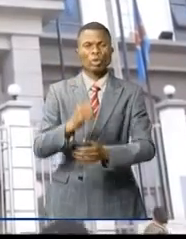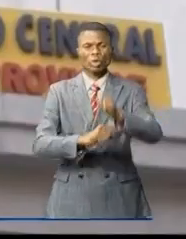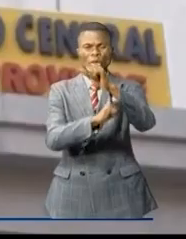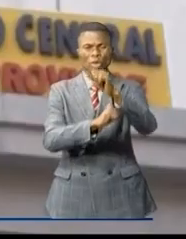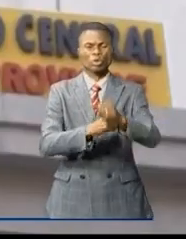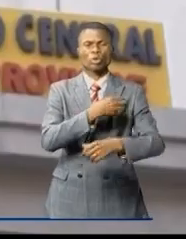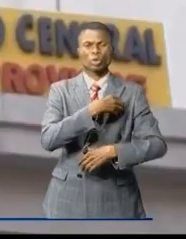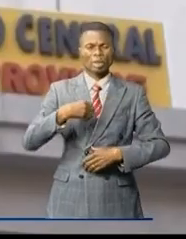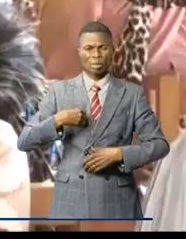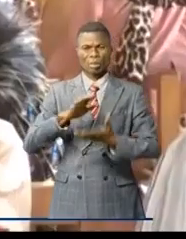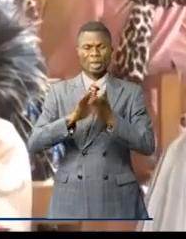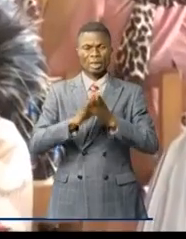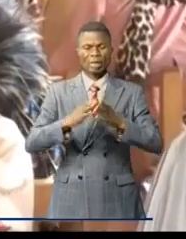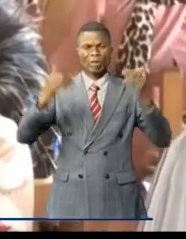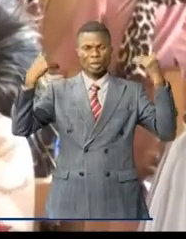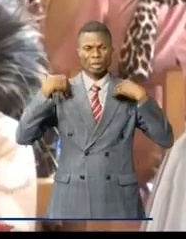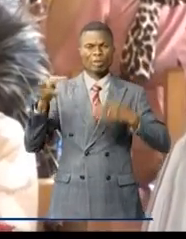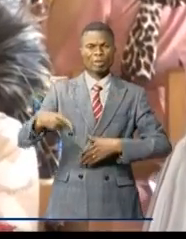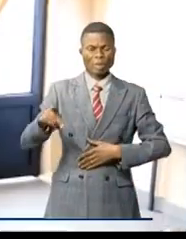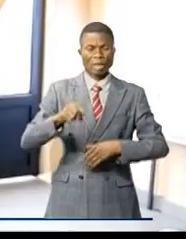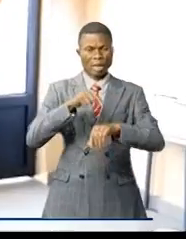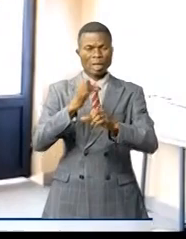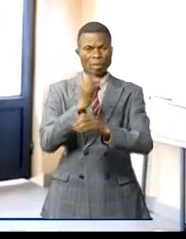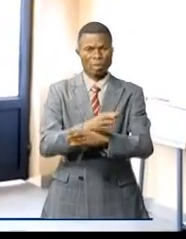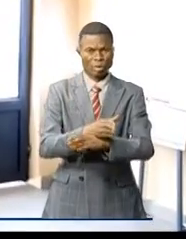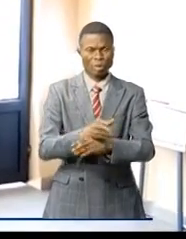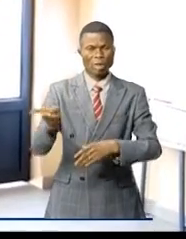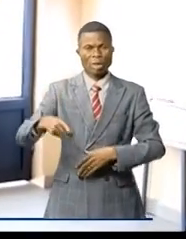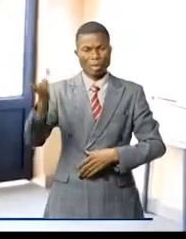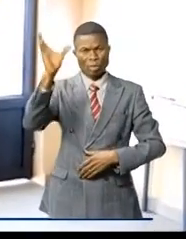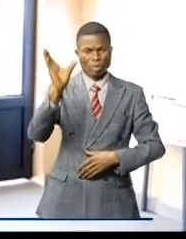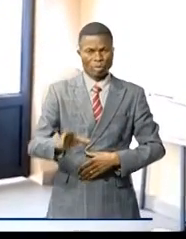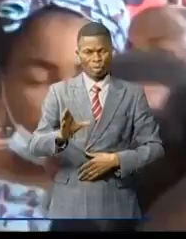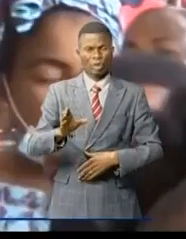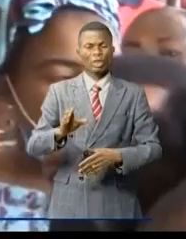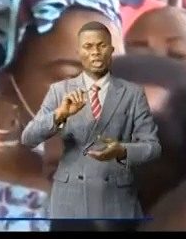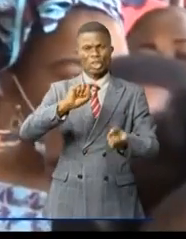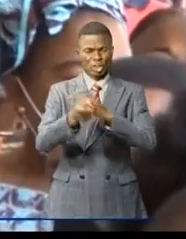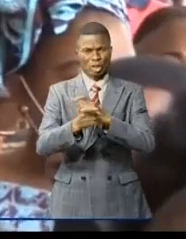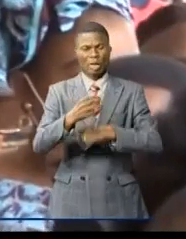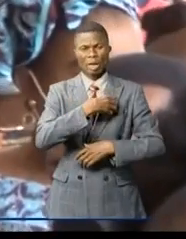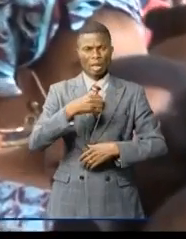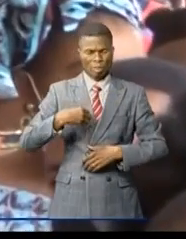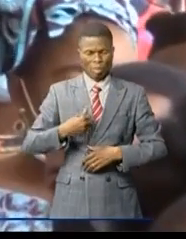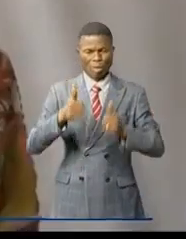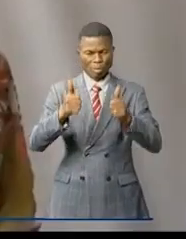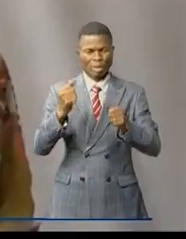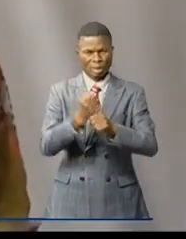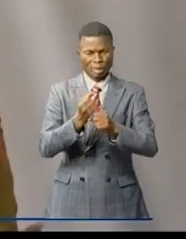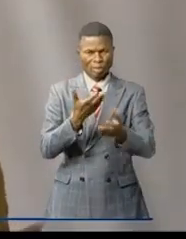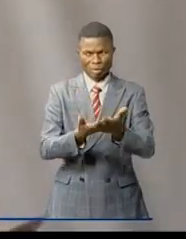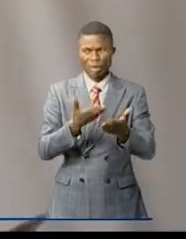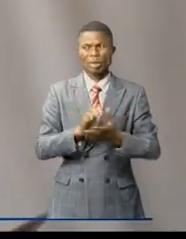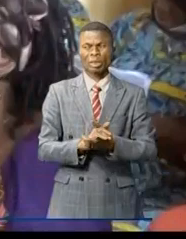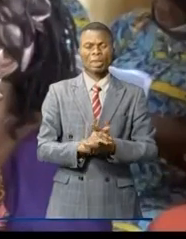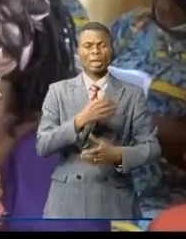de l'exécutif provincial. Elles estiment qu'elle leur est venue pour que la province soit dirigée autrement. Une femme ferait bien l'affaire. La femme doit